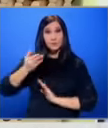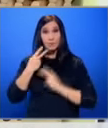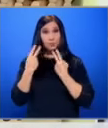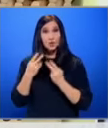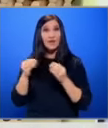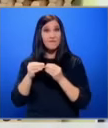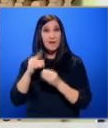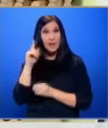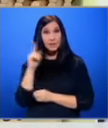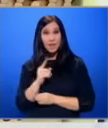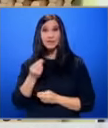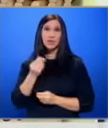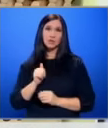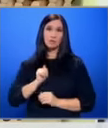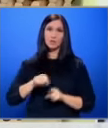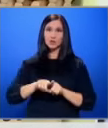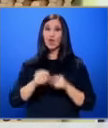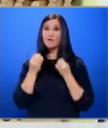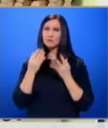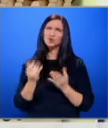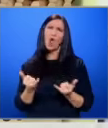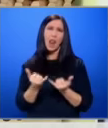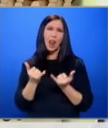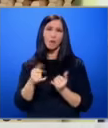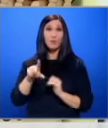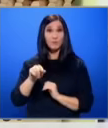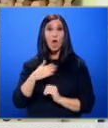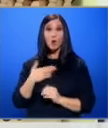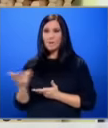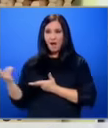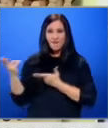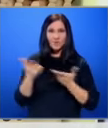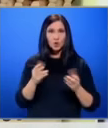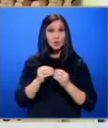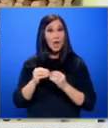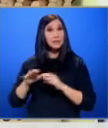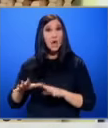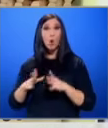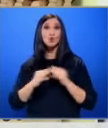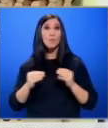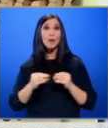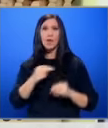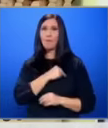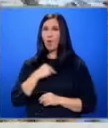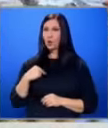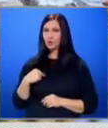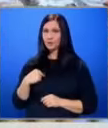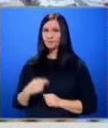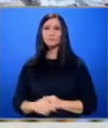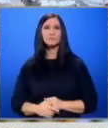се запази Същата възможно е и леко да поефтинея, ако има внос на яйца от Румъния и Польша